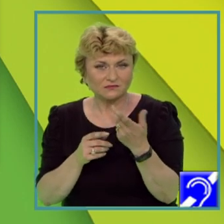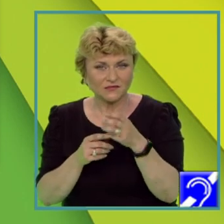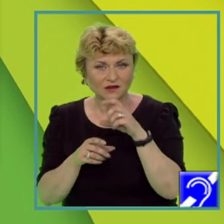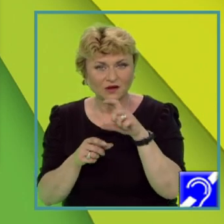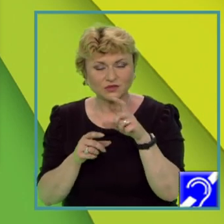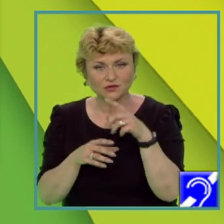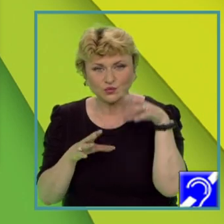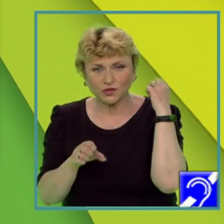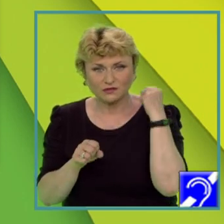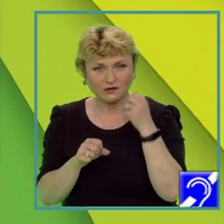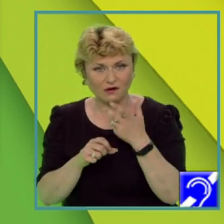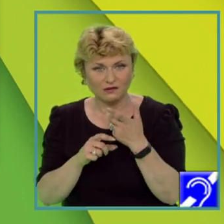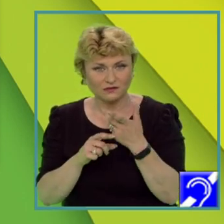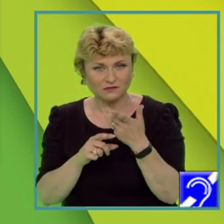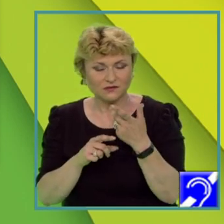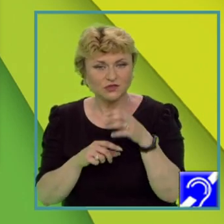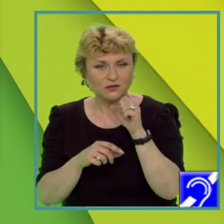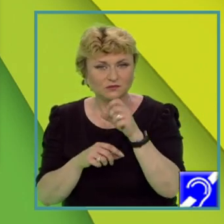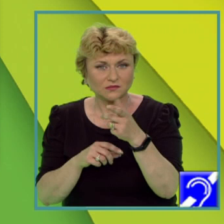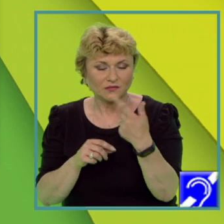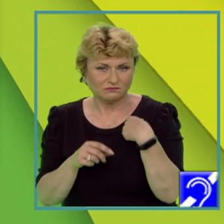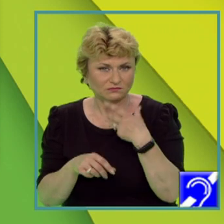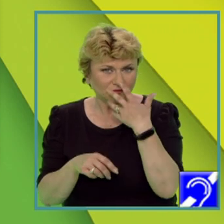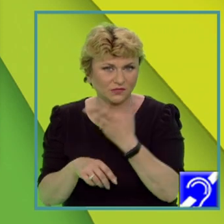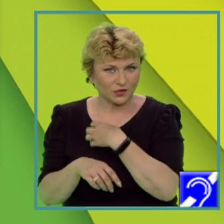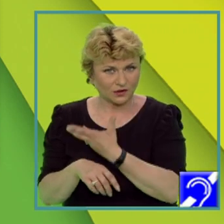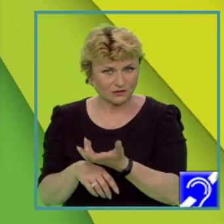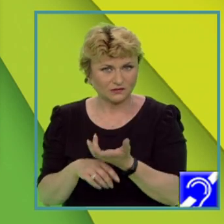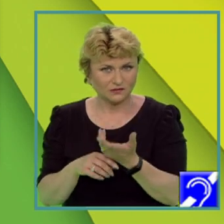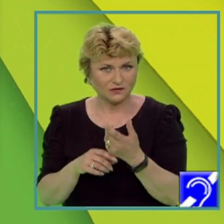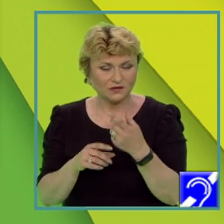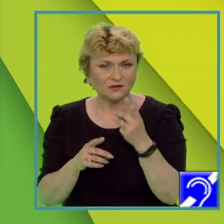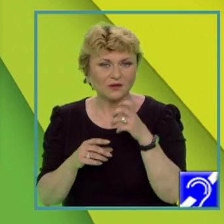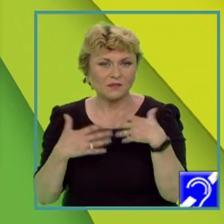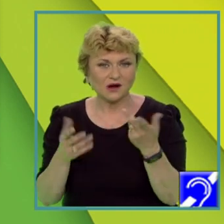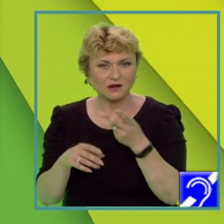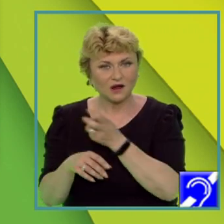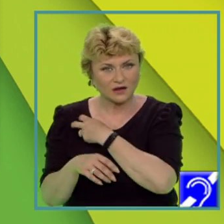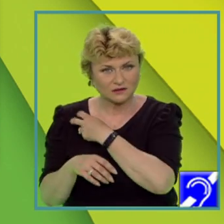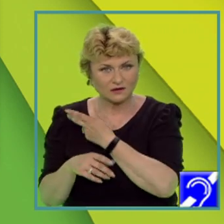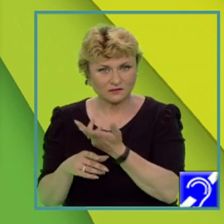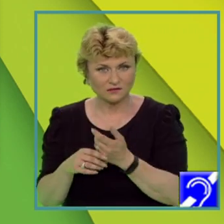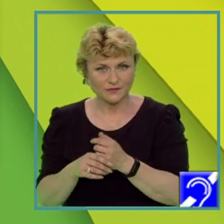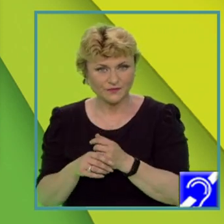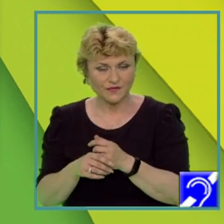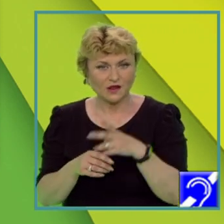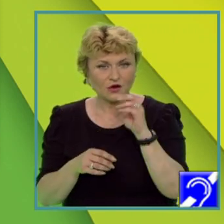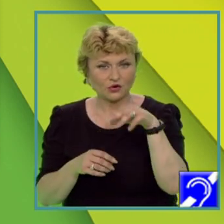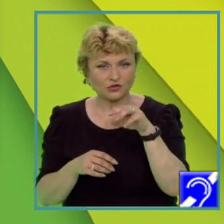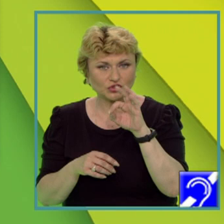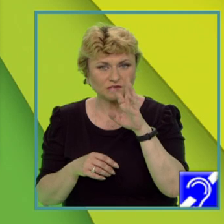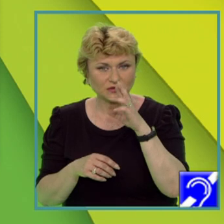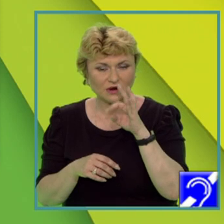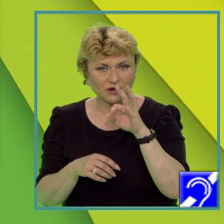Existența resurselor bogate, cantitativ, de minereuri de fier de mare calitate, concentrație ridicată a